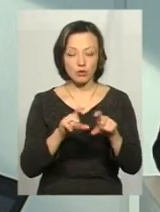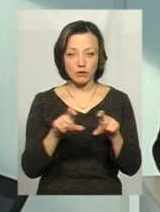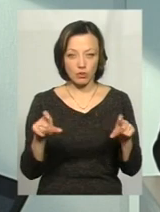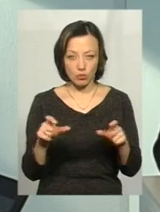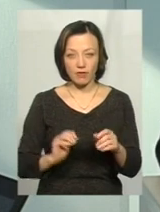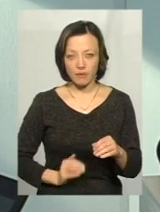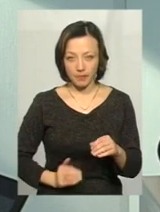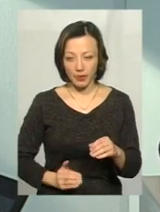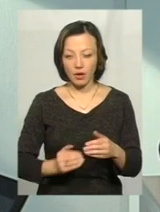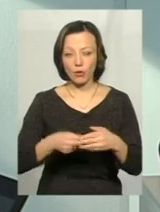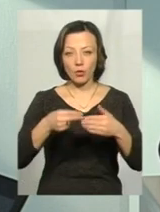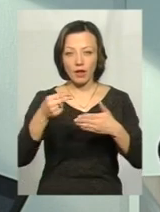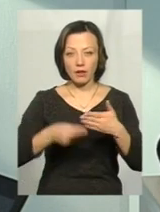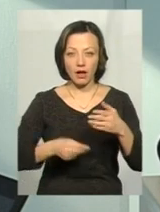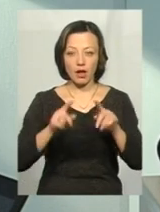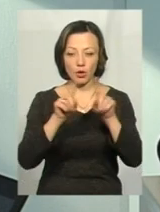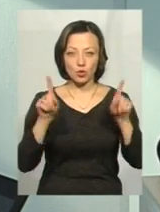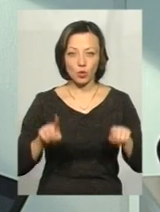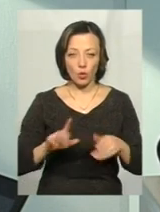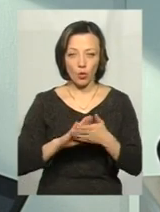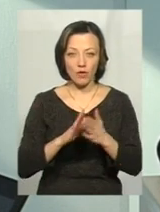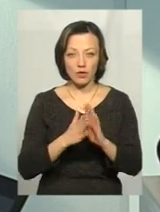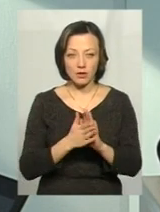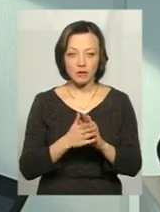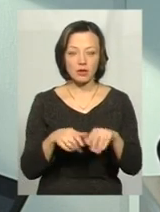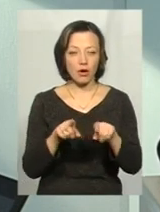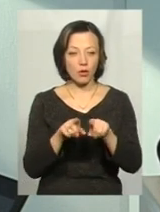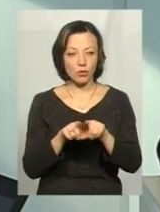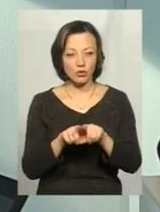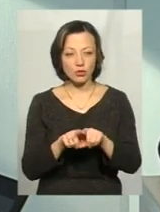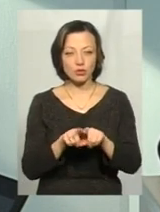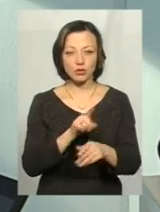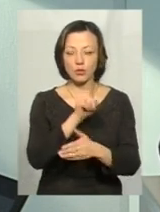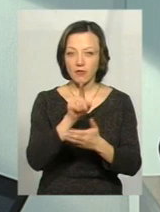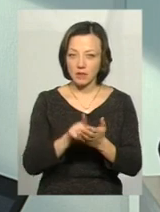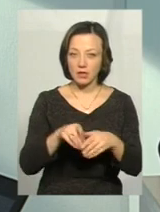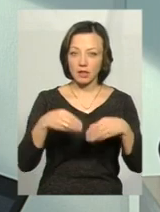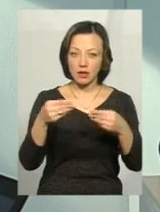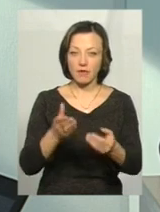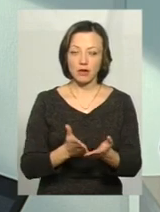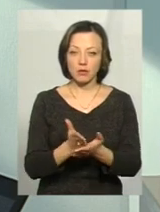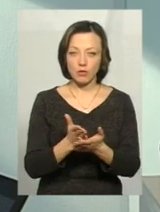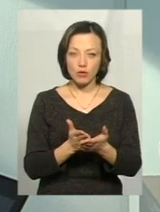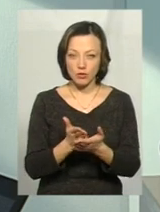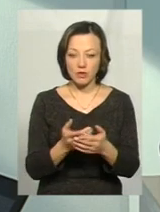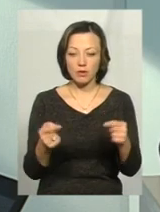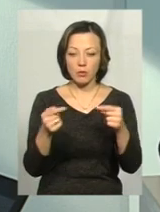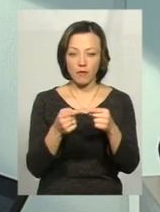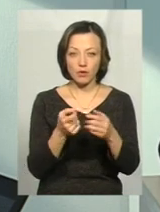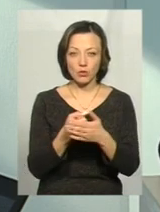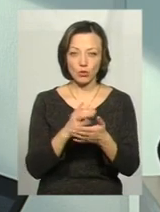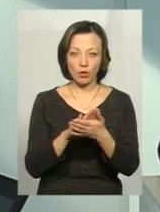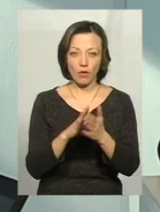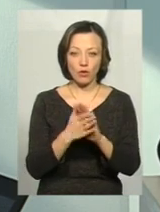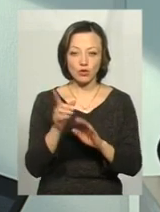укладає цей договір, відповідно в нього з'являється вже зобов'язання надавати послуги відповідно до укладеного